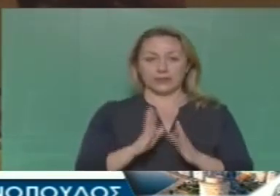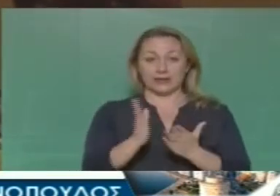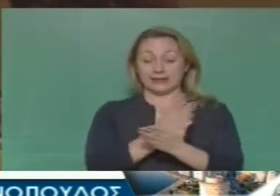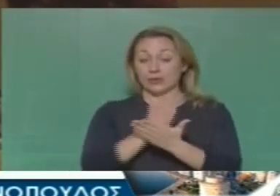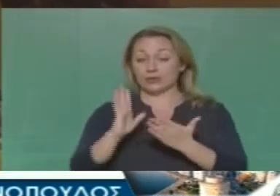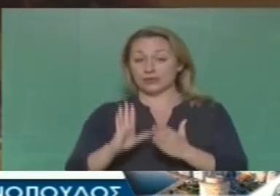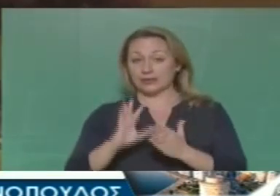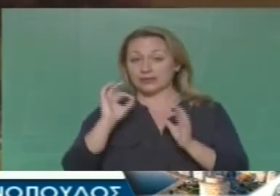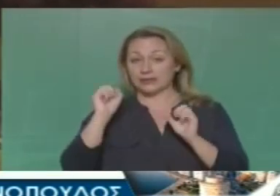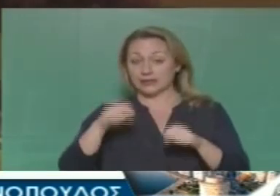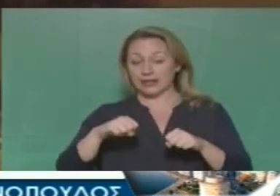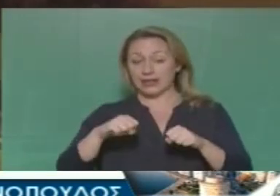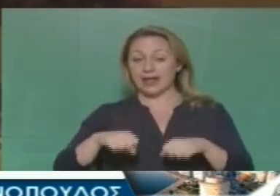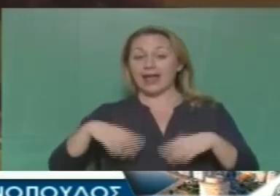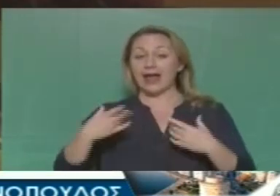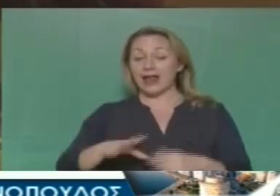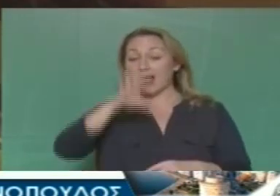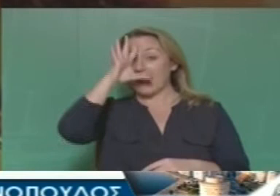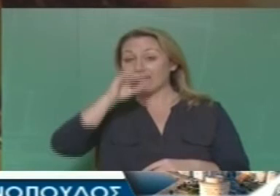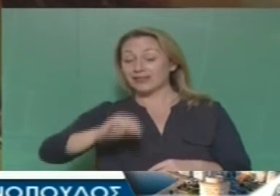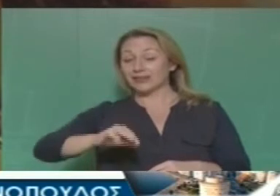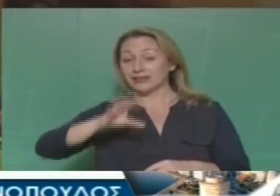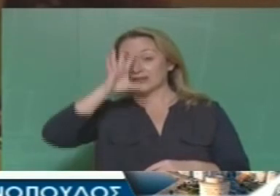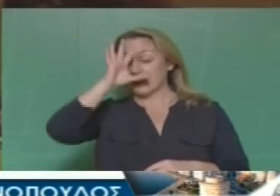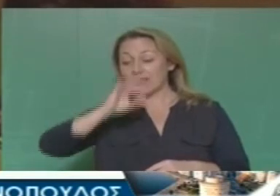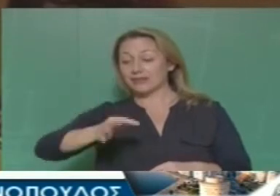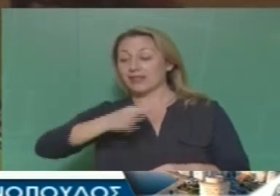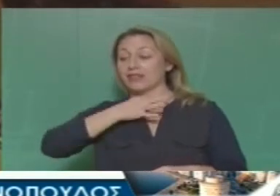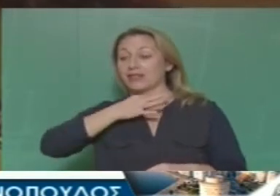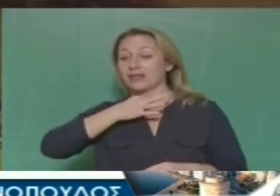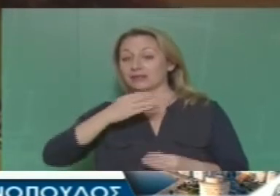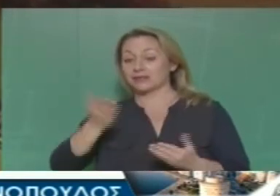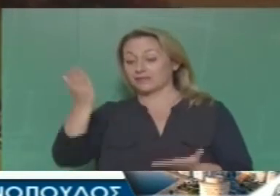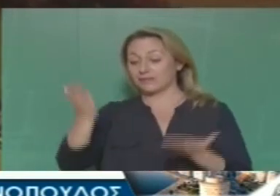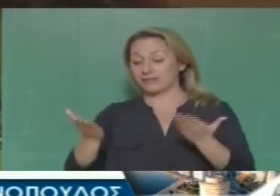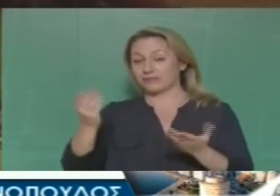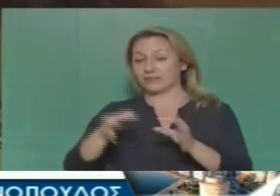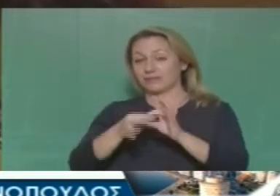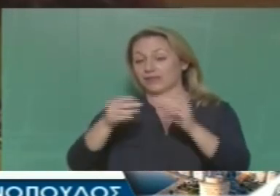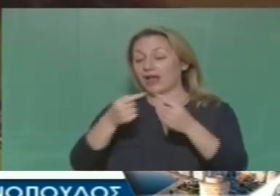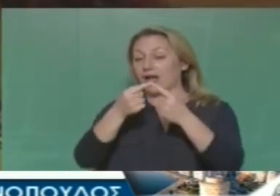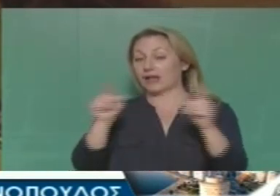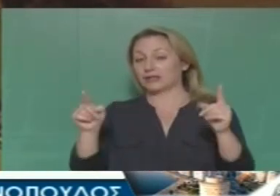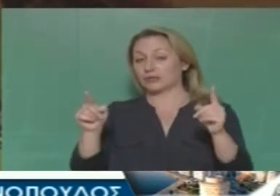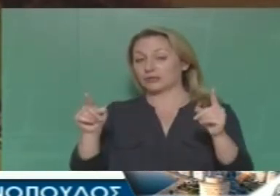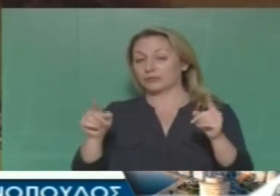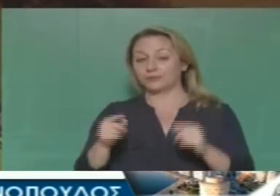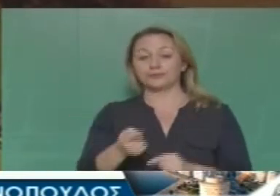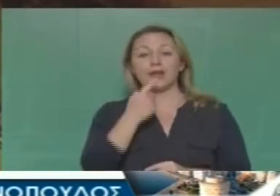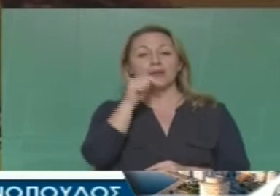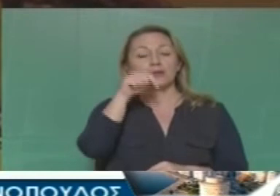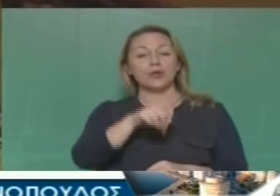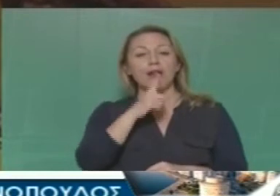Αν δούμε όμως και το συγκρίνουμε με τις πραγματικές ανάγκες, θα δούμε ότι βρίσκεται πολύ μακριά από αυτές. Εμείς ποια κριτήρια βάζουμε για ένα